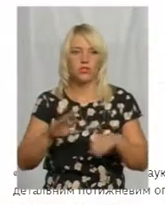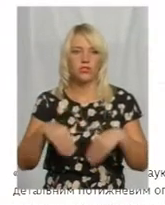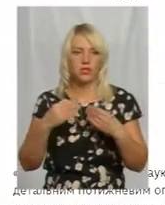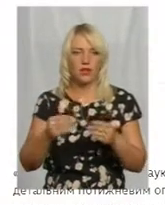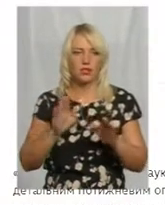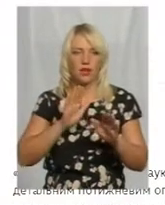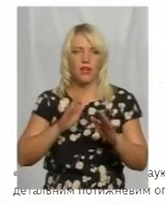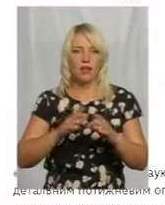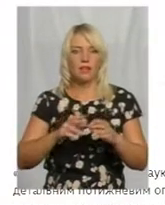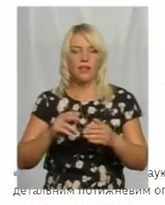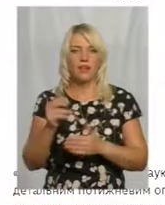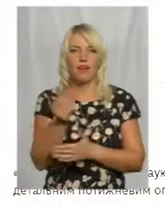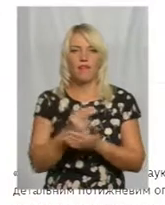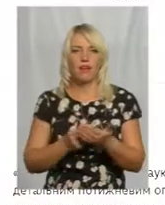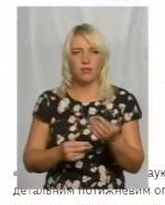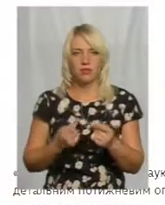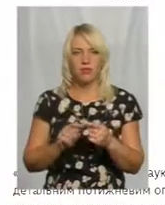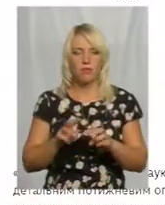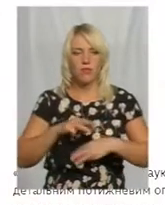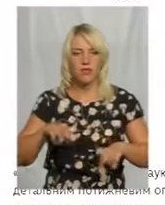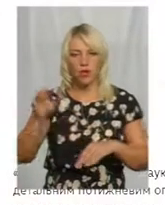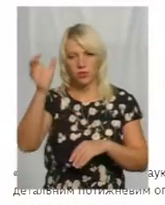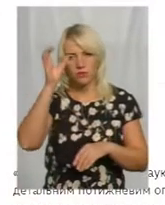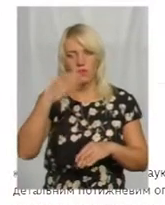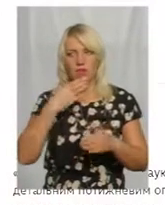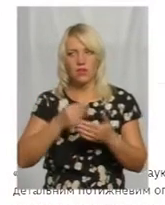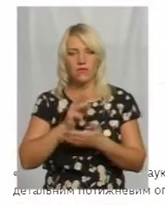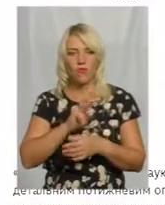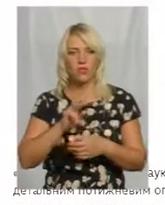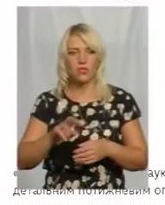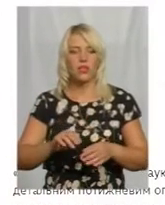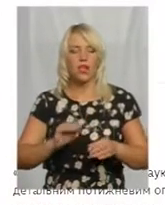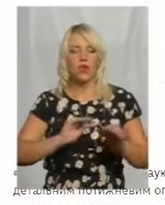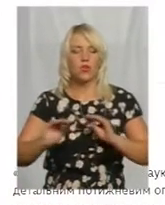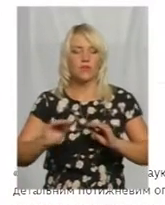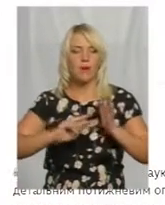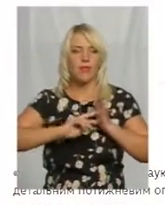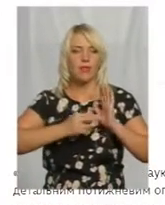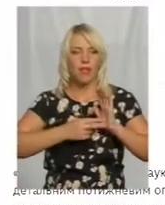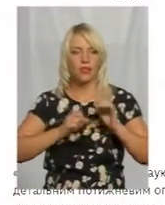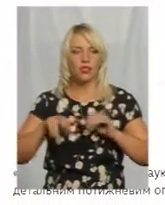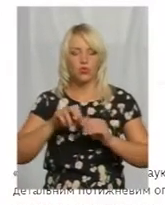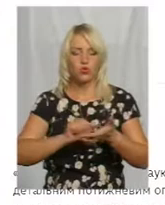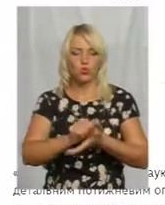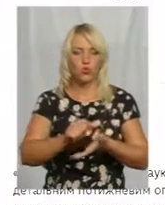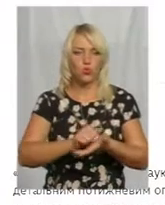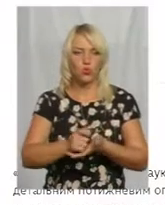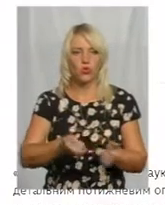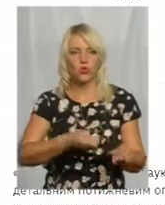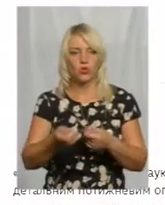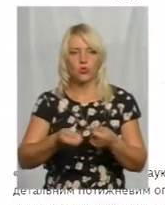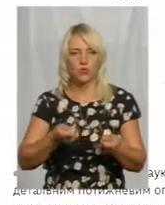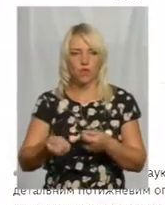картинку. Це Міносвіти на своєму сайті розмістило трансформацію плану щодо друку та доставки підручників.